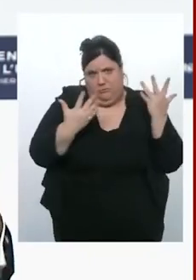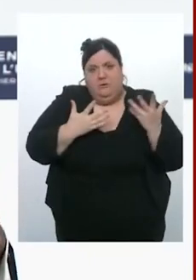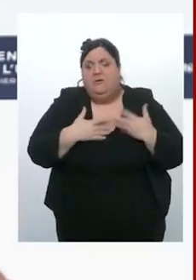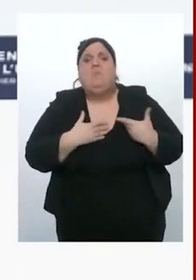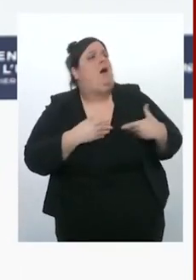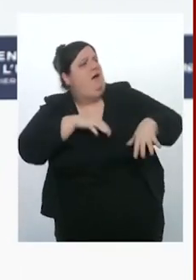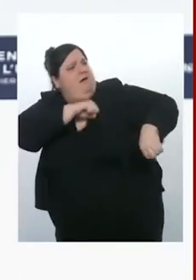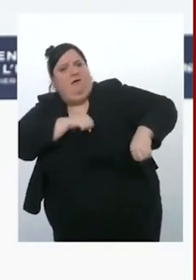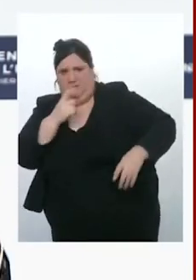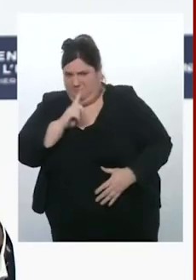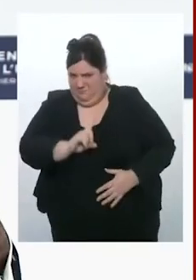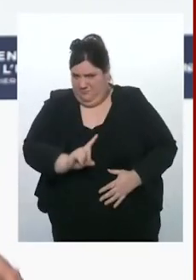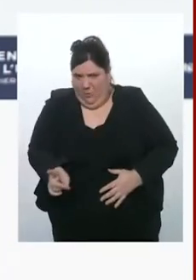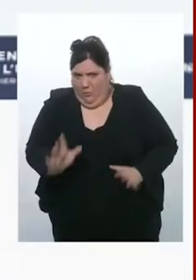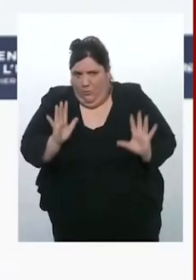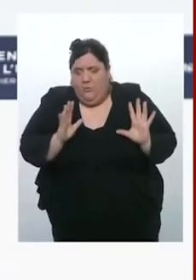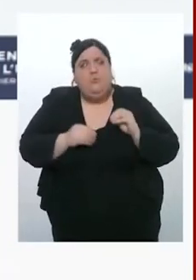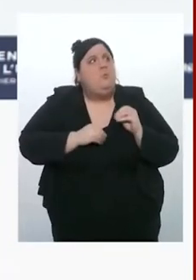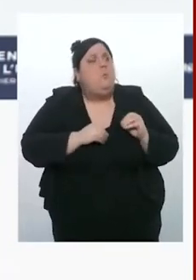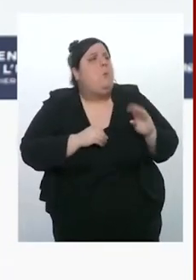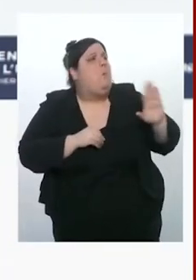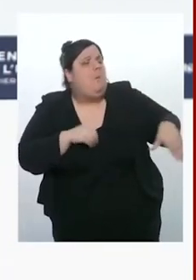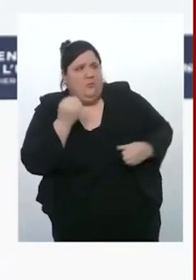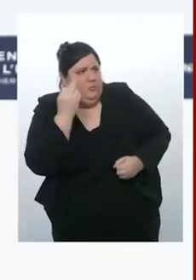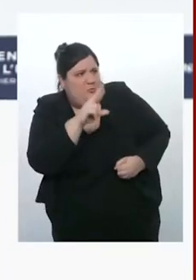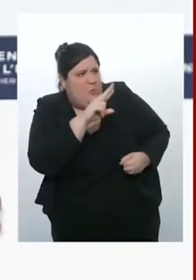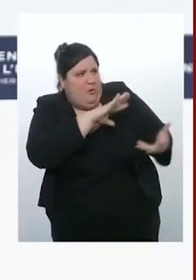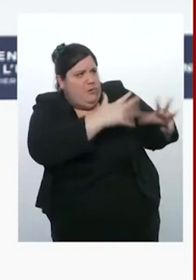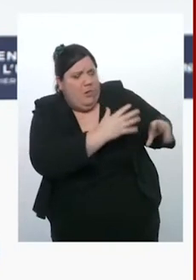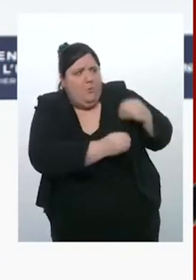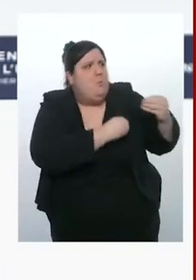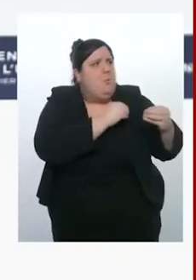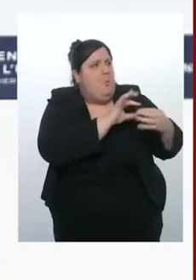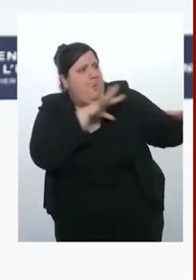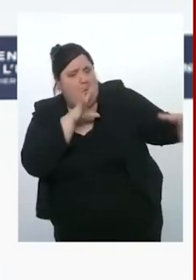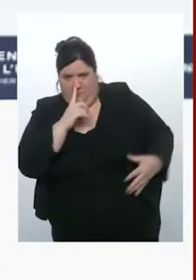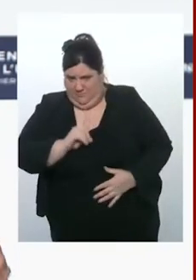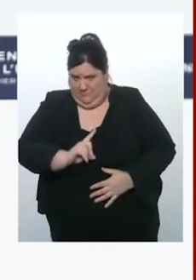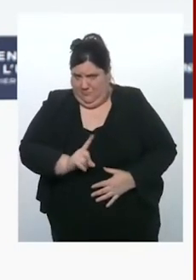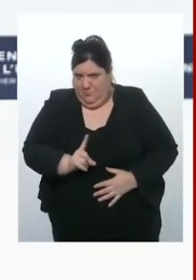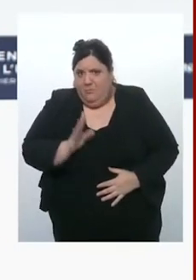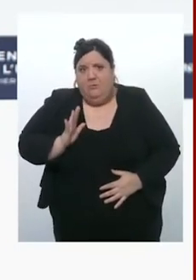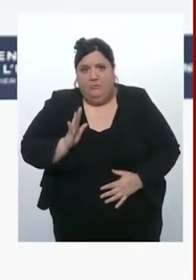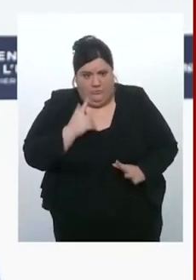pas par pessimisme, pas parce qu'on aurait peur, juste parce que c'est ce qui dépend de nous.